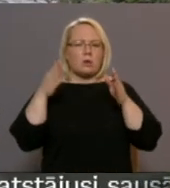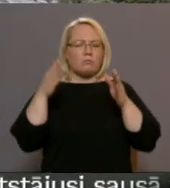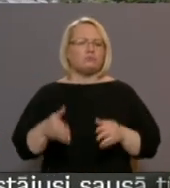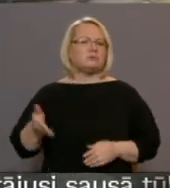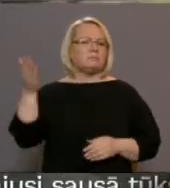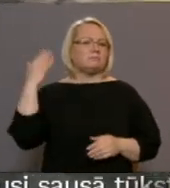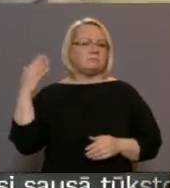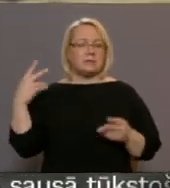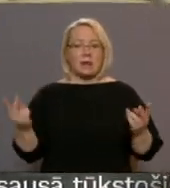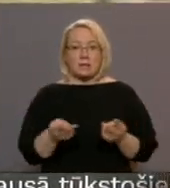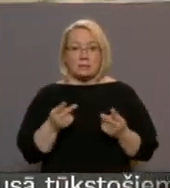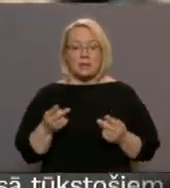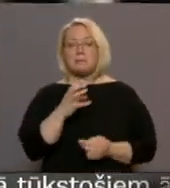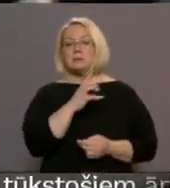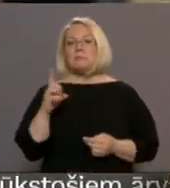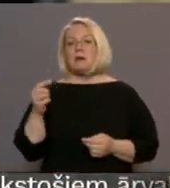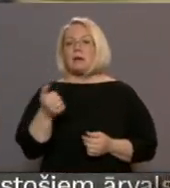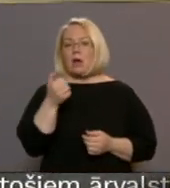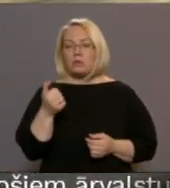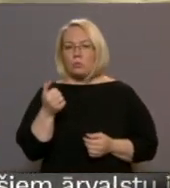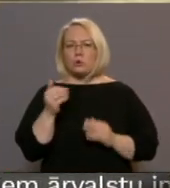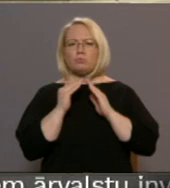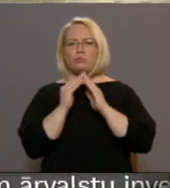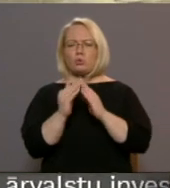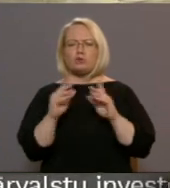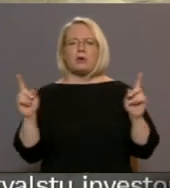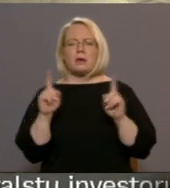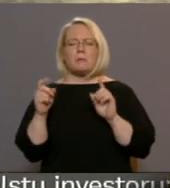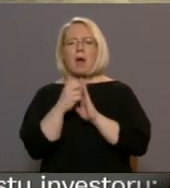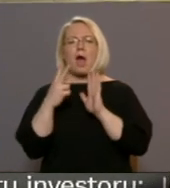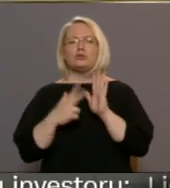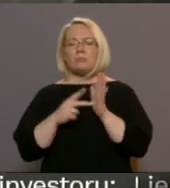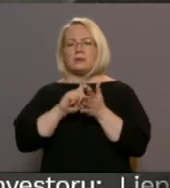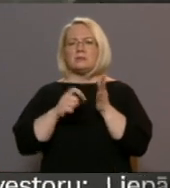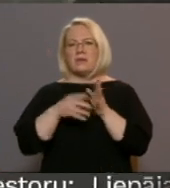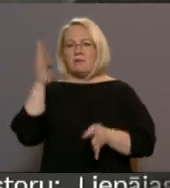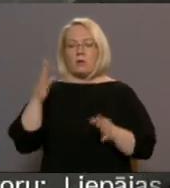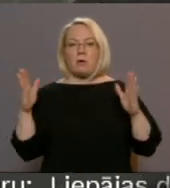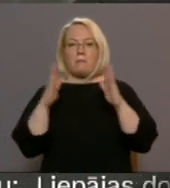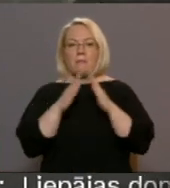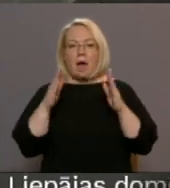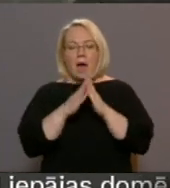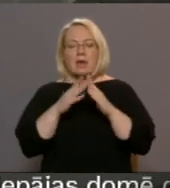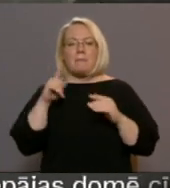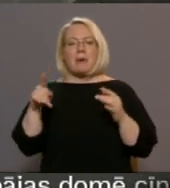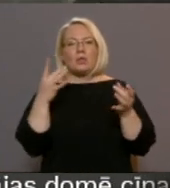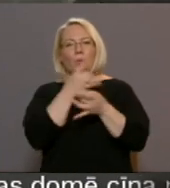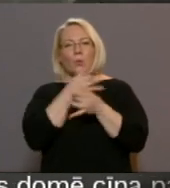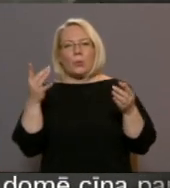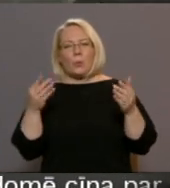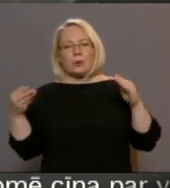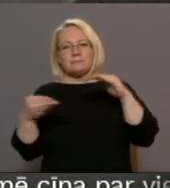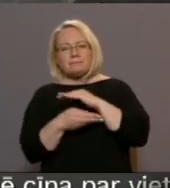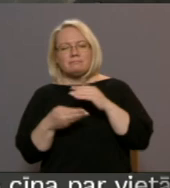tradīcijām. Padomju gadojas gan muiža kļūrs par 18 dzīvokļu ēku, bet zem biezā kultūras laiņi joprojām